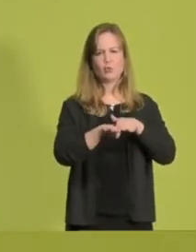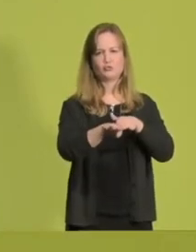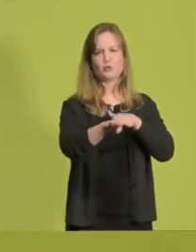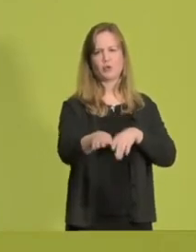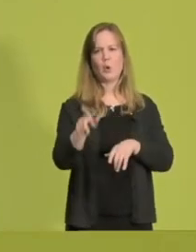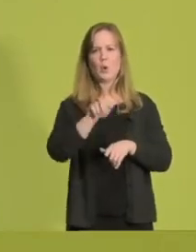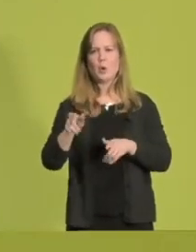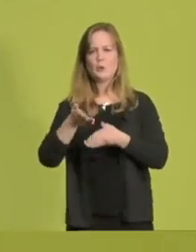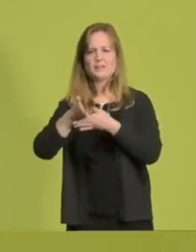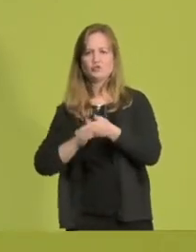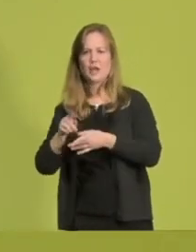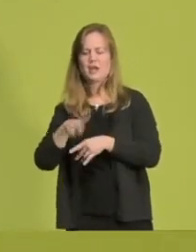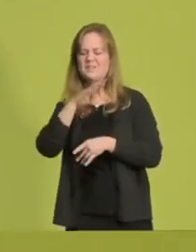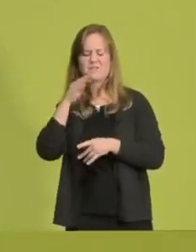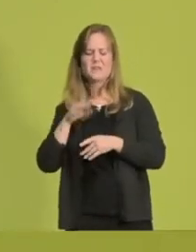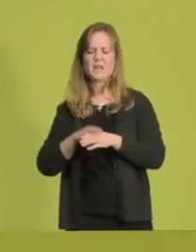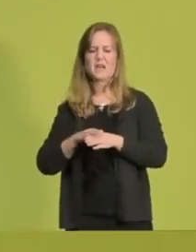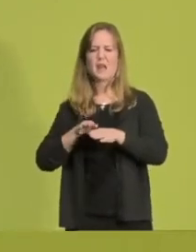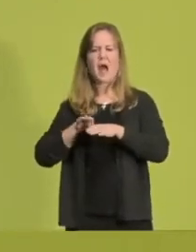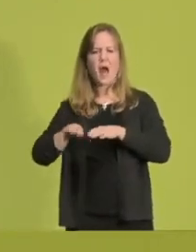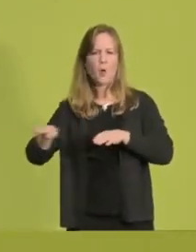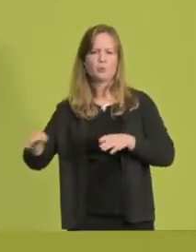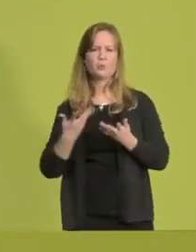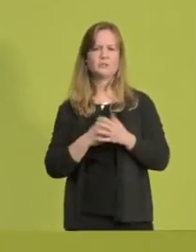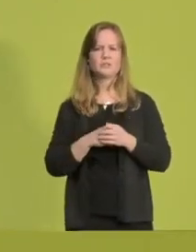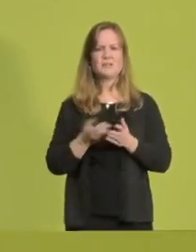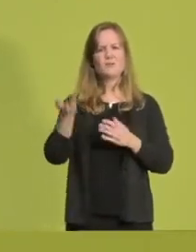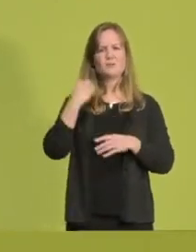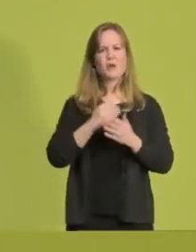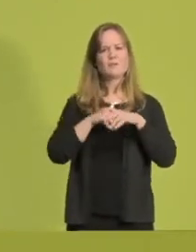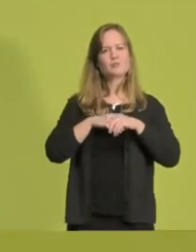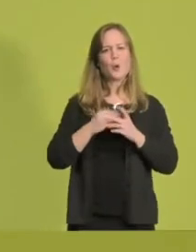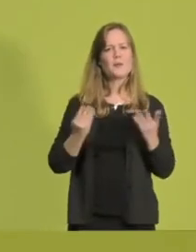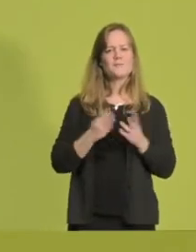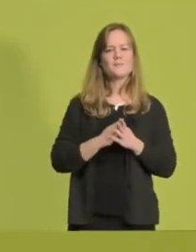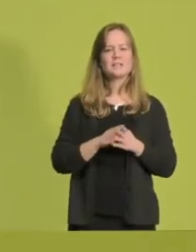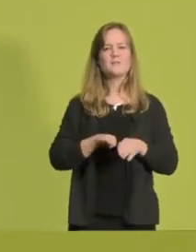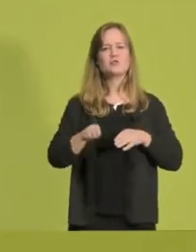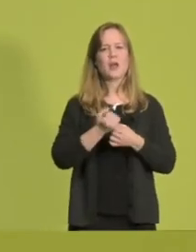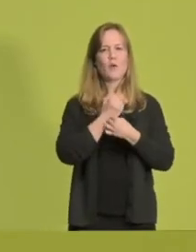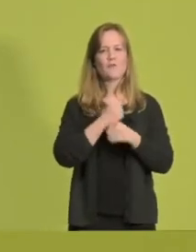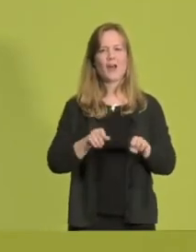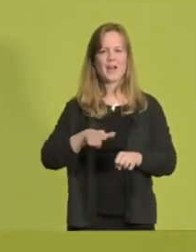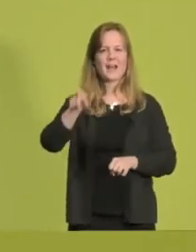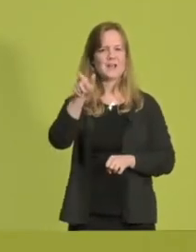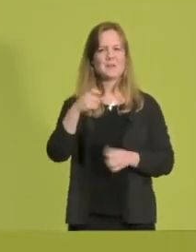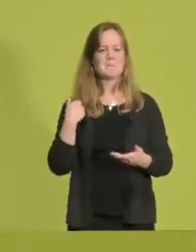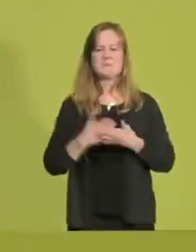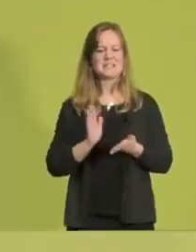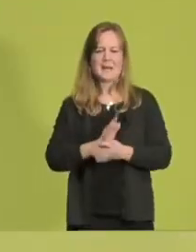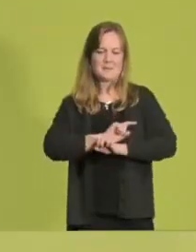Autos. Die CDU hatte uns damals versprochen, ein staufreies NRW. Dazu ist es nicht gekommen. Das werden wir wieder ändern, liebe Freundinnen und Freunde.